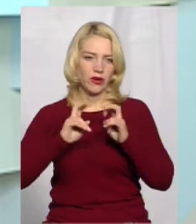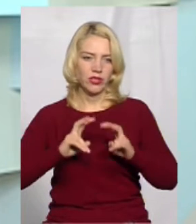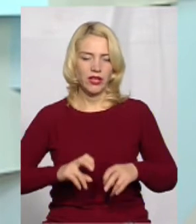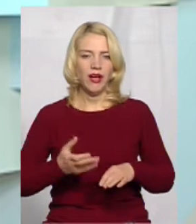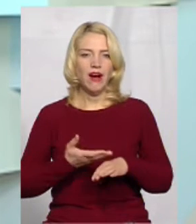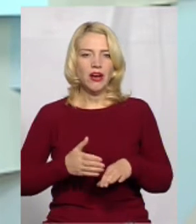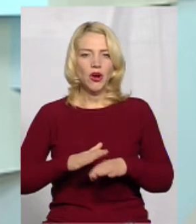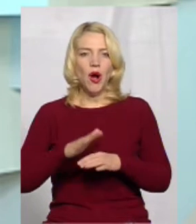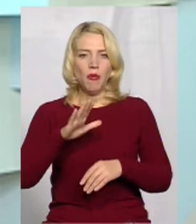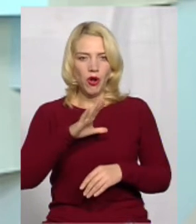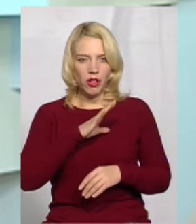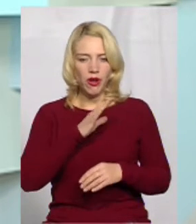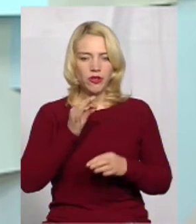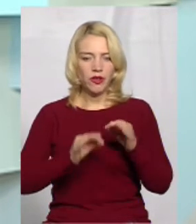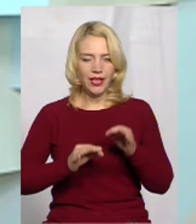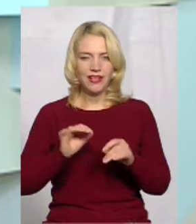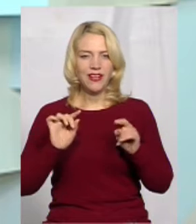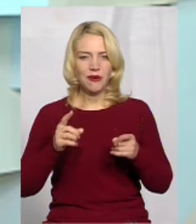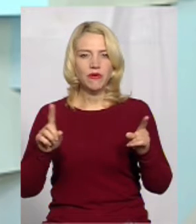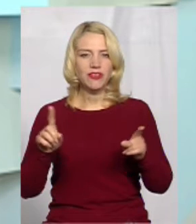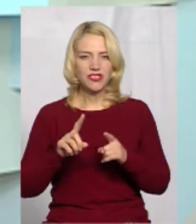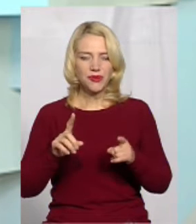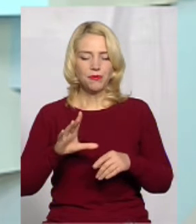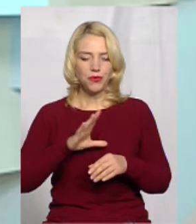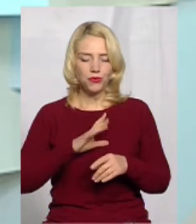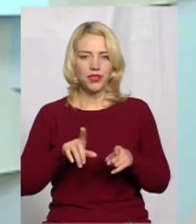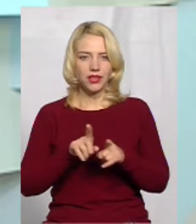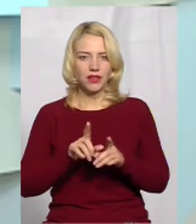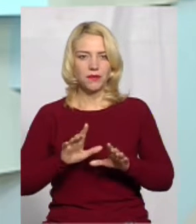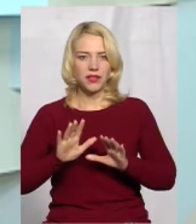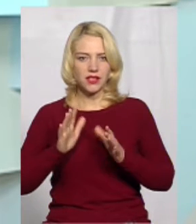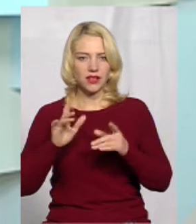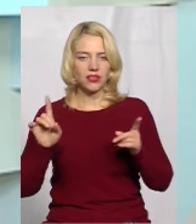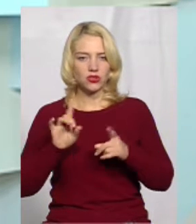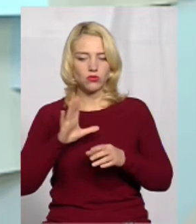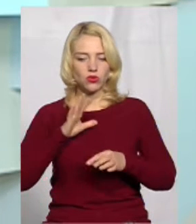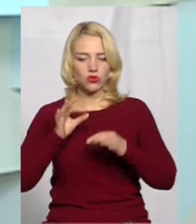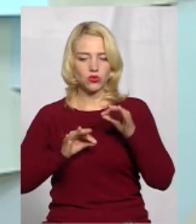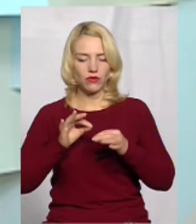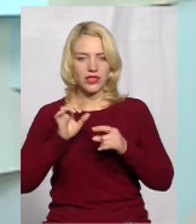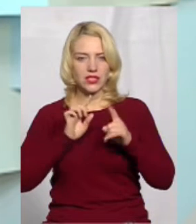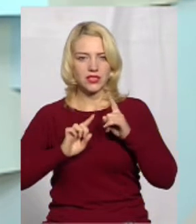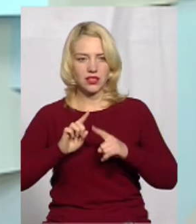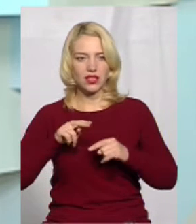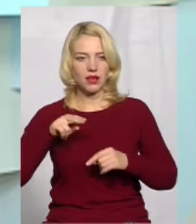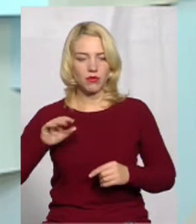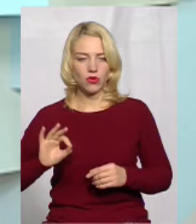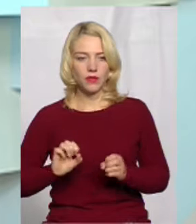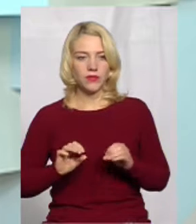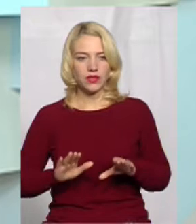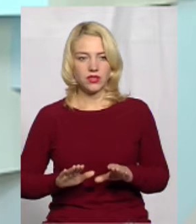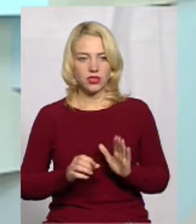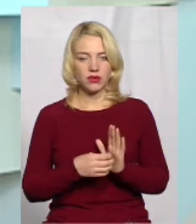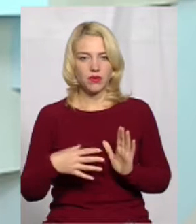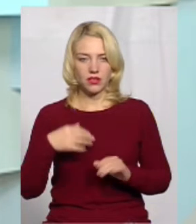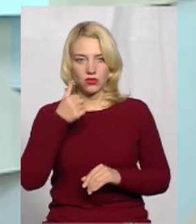Важко було судитися, тому що був прецедент такий, що було судове засідання по рішенню